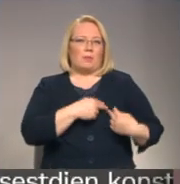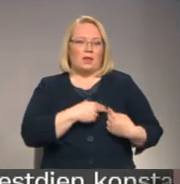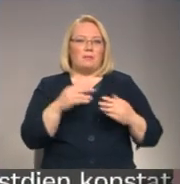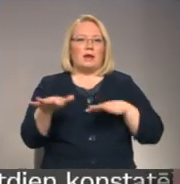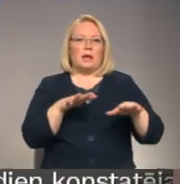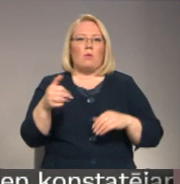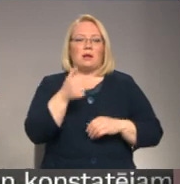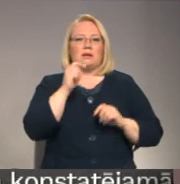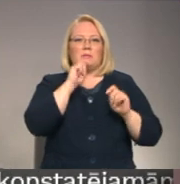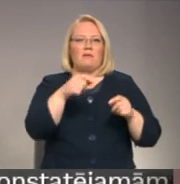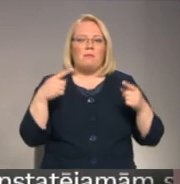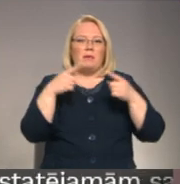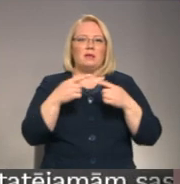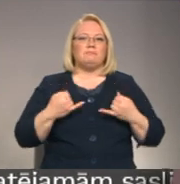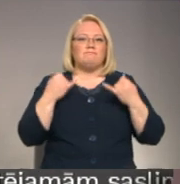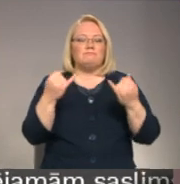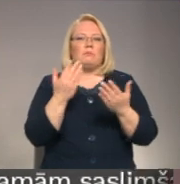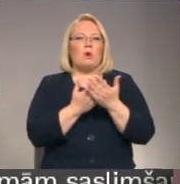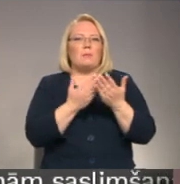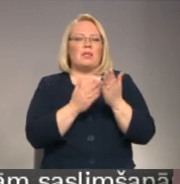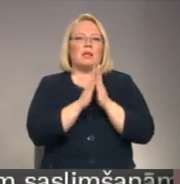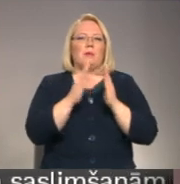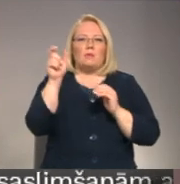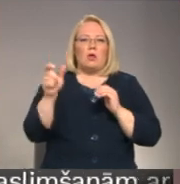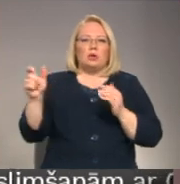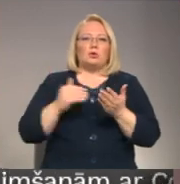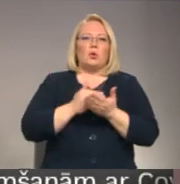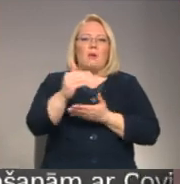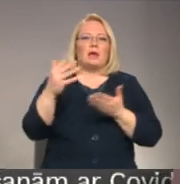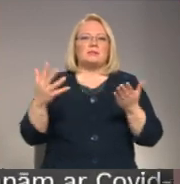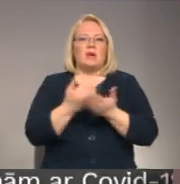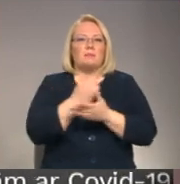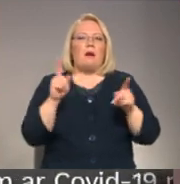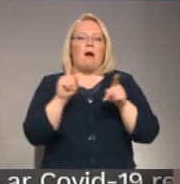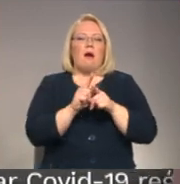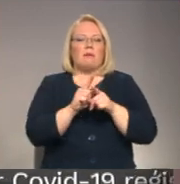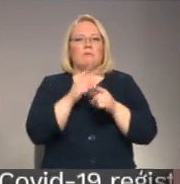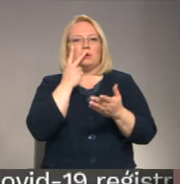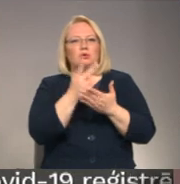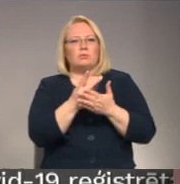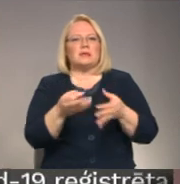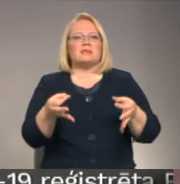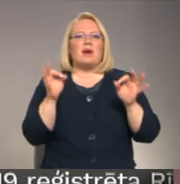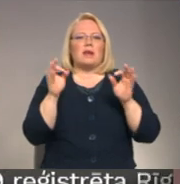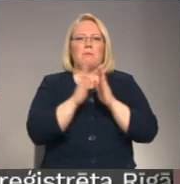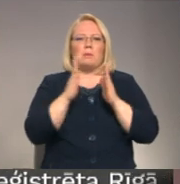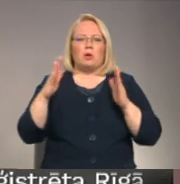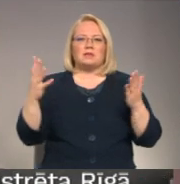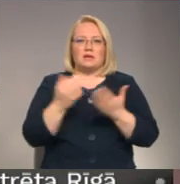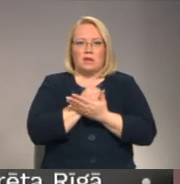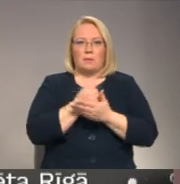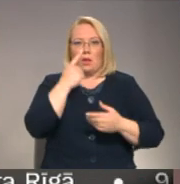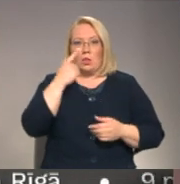gada balvu ar mērķi godināt un motivēt bibliotekārus turpmākiem sasniegumiem, kā arī vērst uzmanība nozīmīgākajiem biblioteku